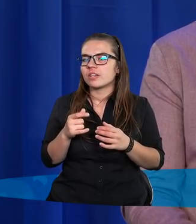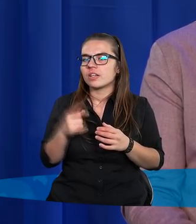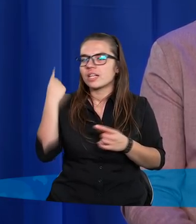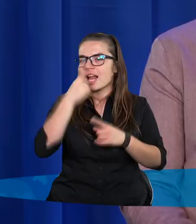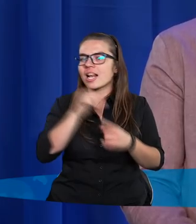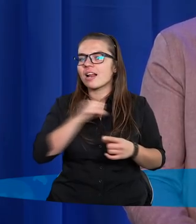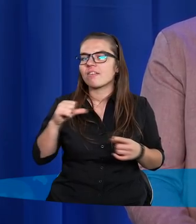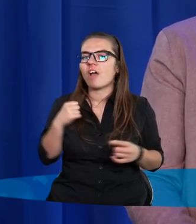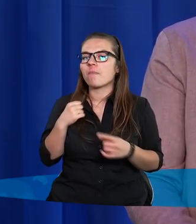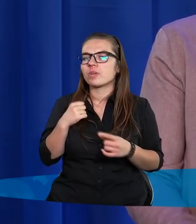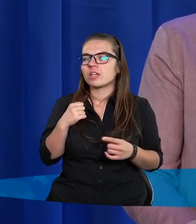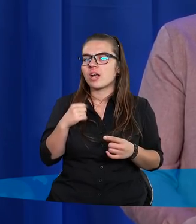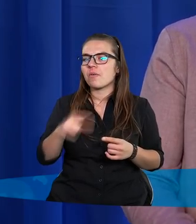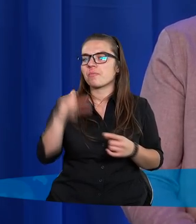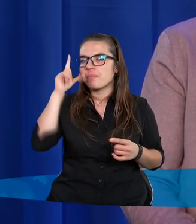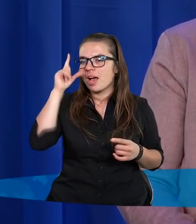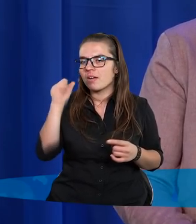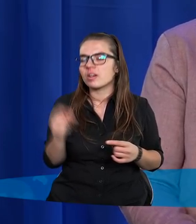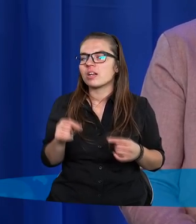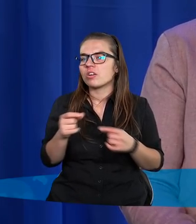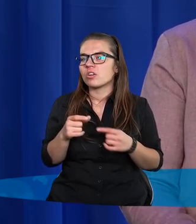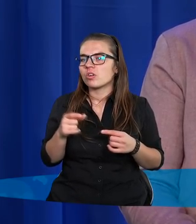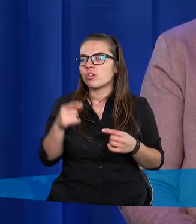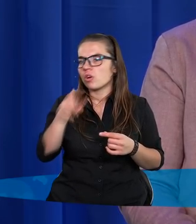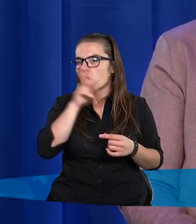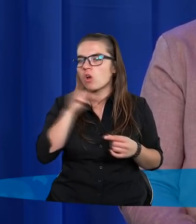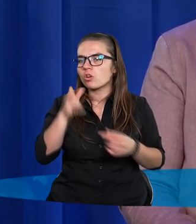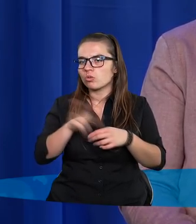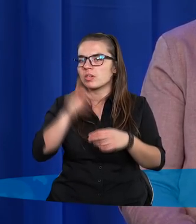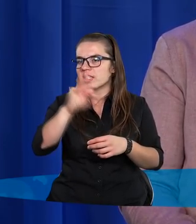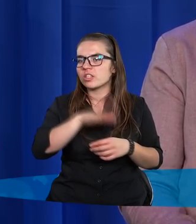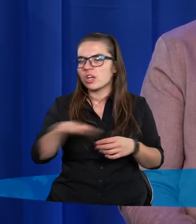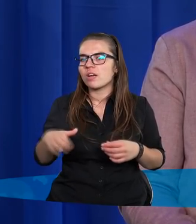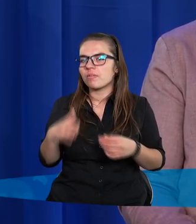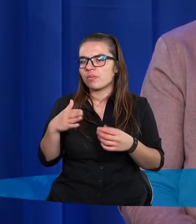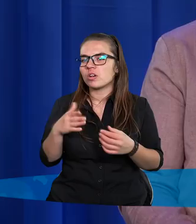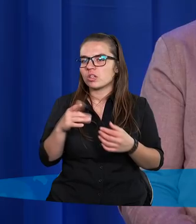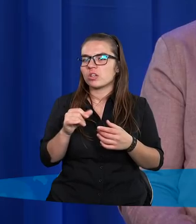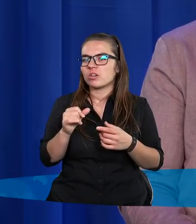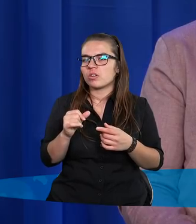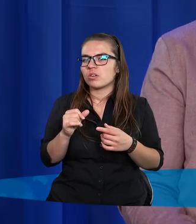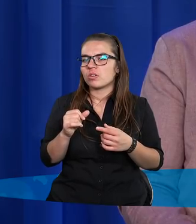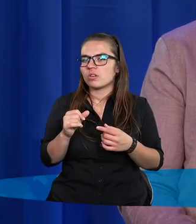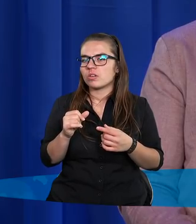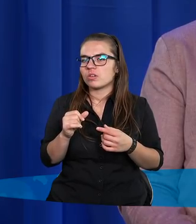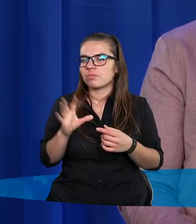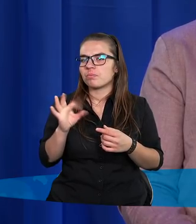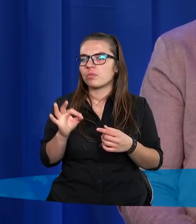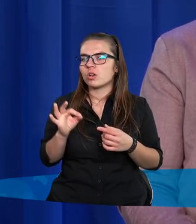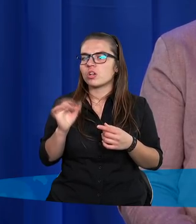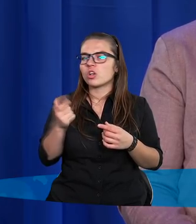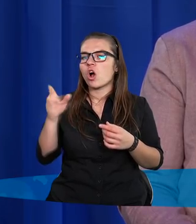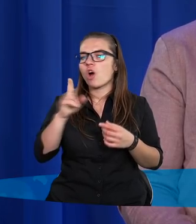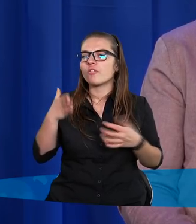Ja zastanawiam się nad tym w perspektywie przykładu rodziców, którzy wiedzą, że ich dzieci, jeżeli zdecydują się na dzieci, będą cierpieć, bo